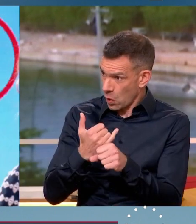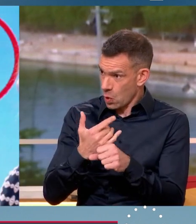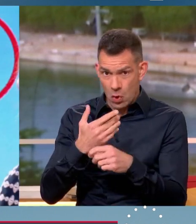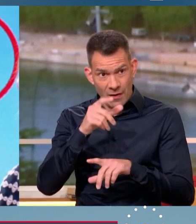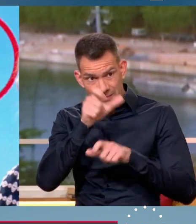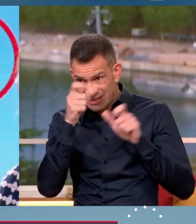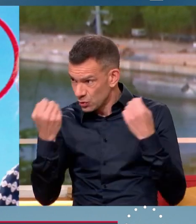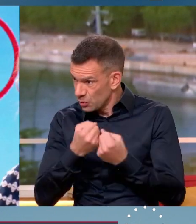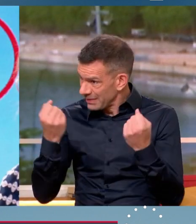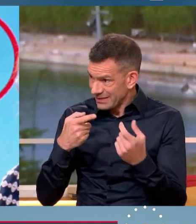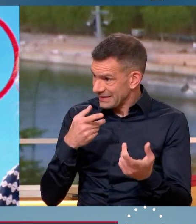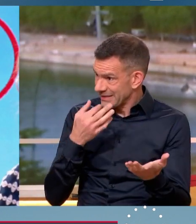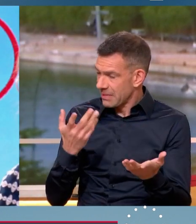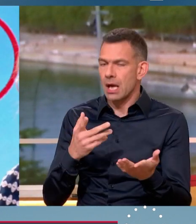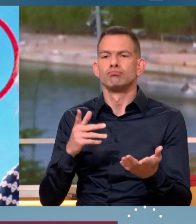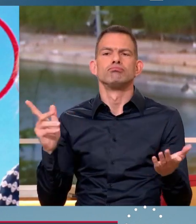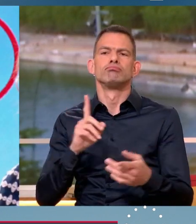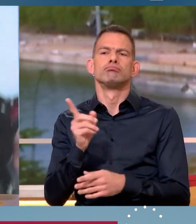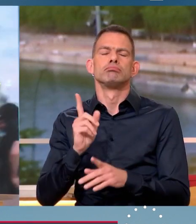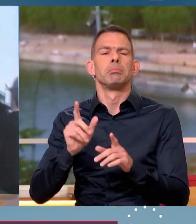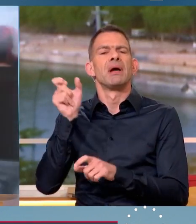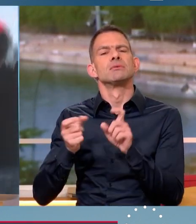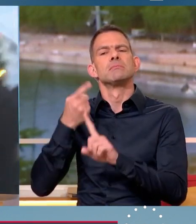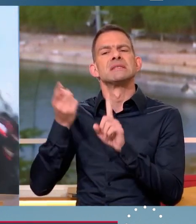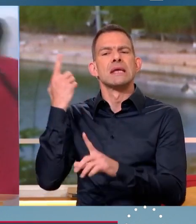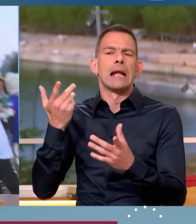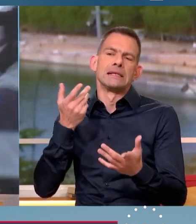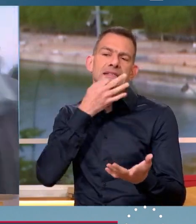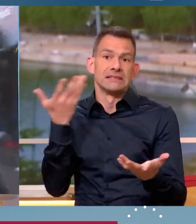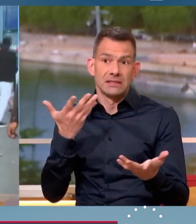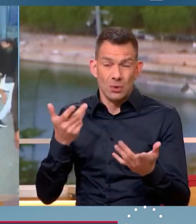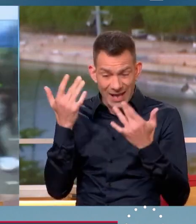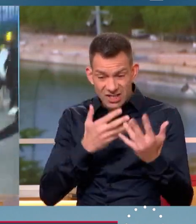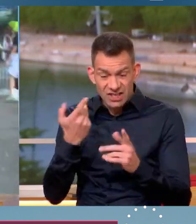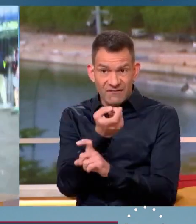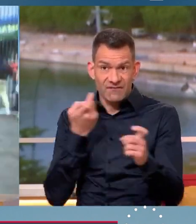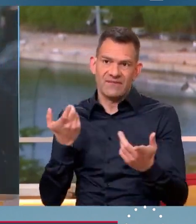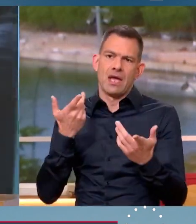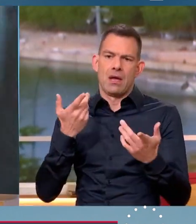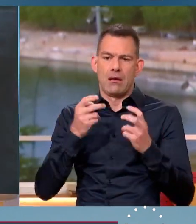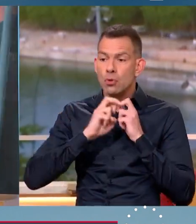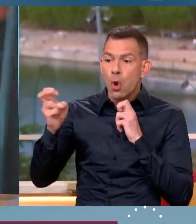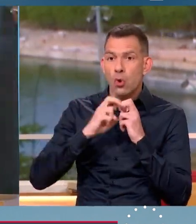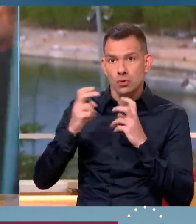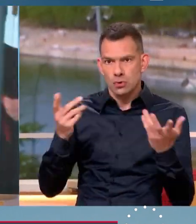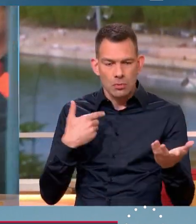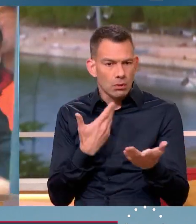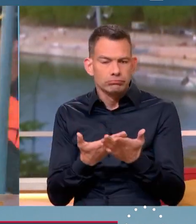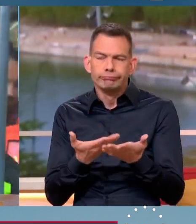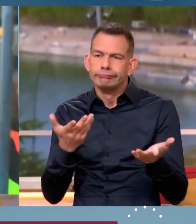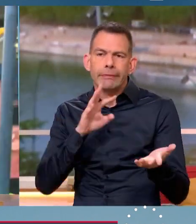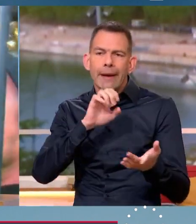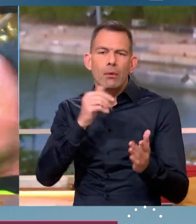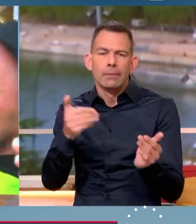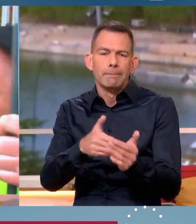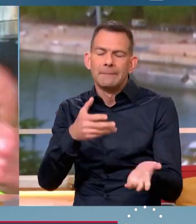au Stade ? Tous les spécialistes sérieux le démontrent. Les chiffres qui viennent des transports en commun montrent qu'il n'a pas pu venir autant